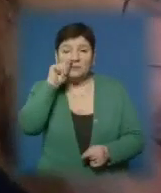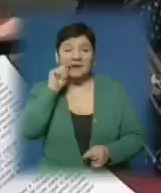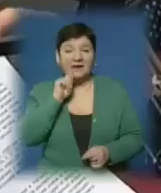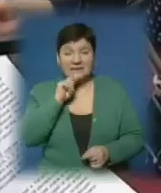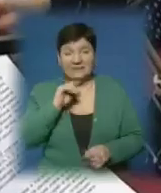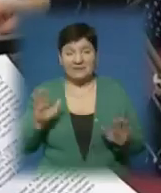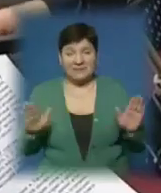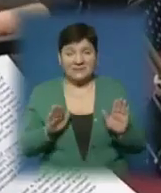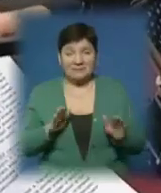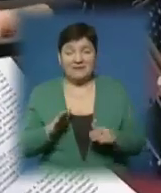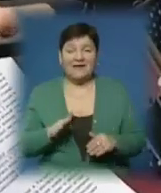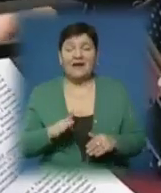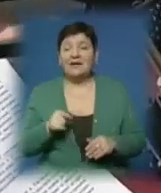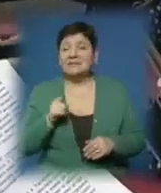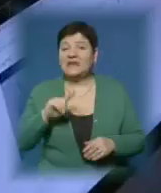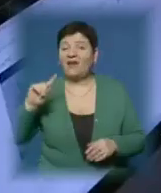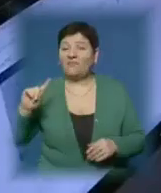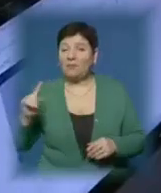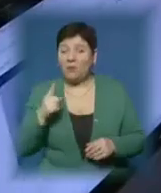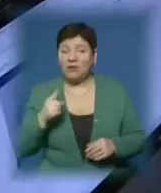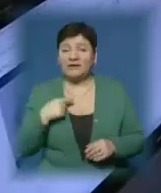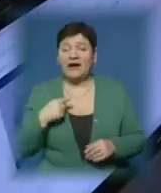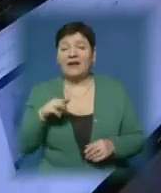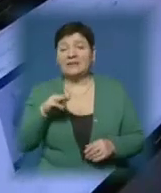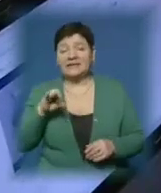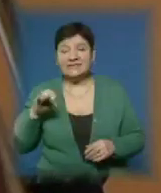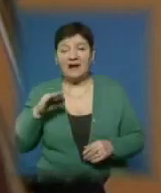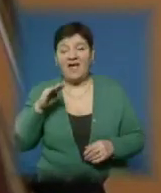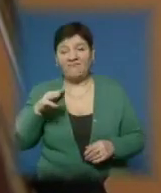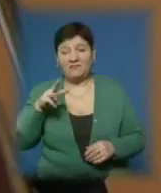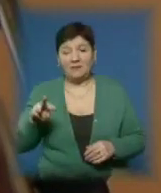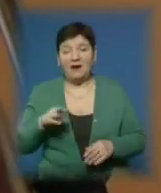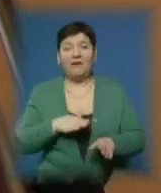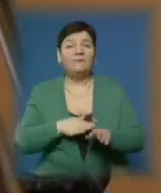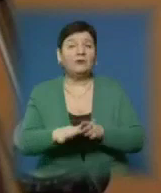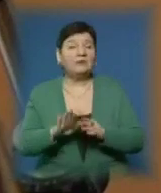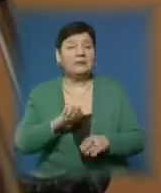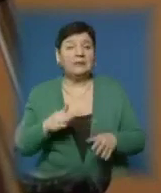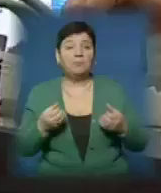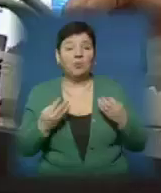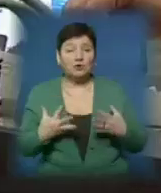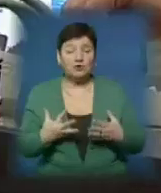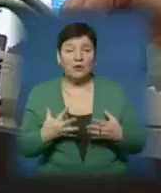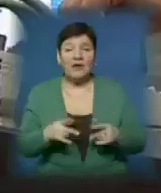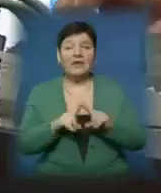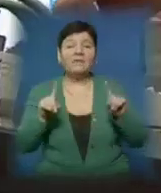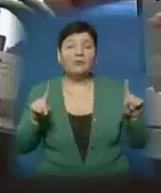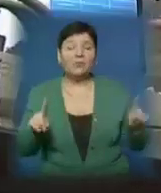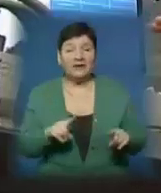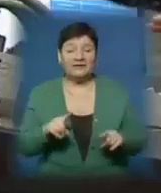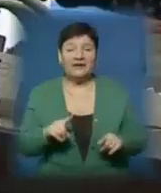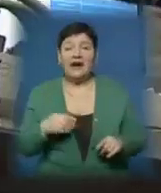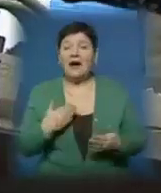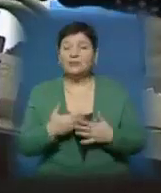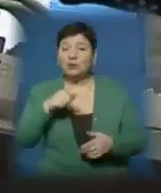виконавців. Цих вимог повинні дотримуватися і на хвилі ТСФМ. Виконати їх непросто з огляду на формат радіостанції.